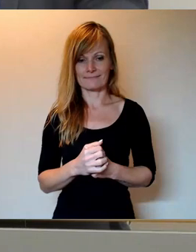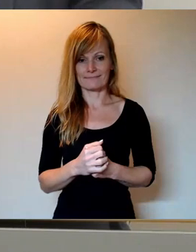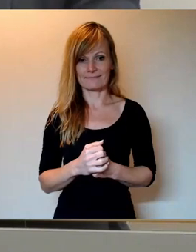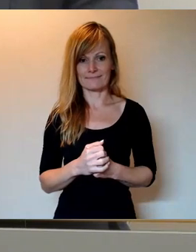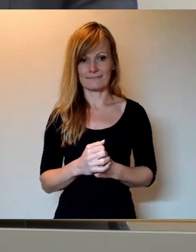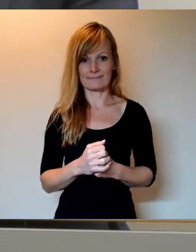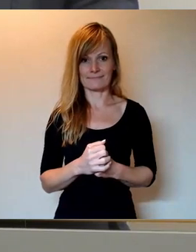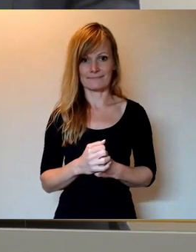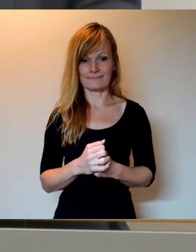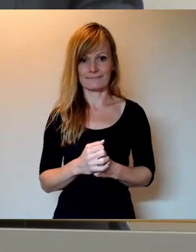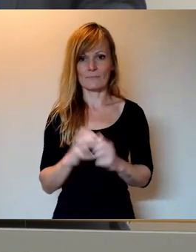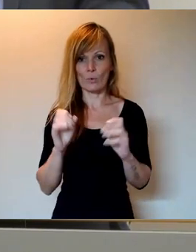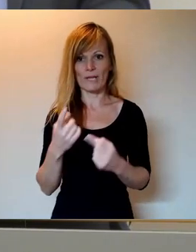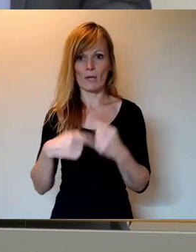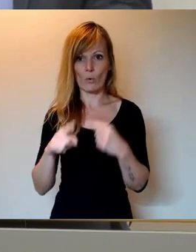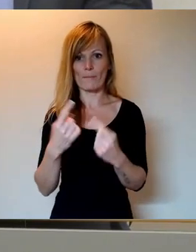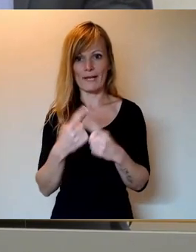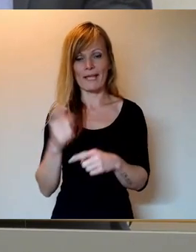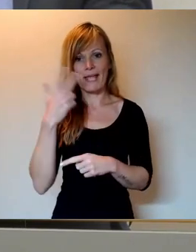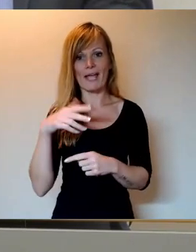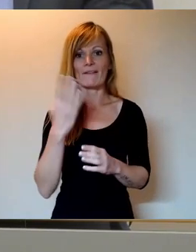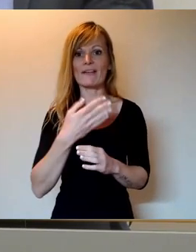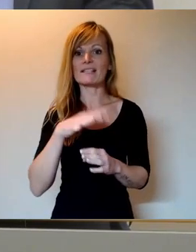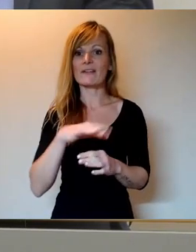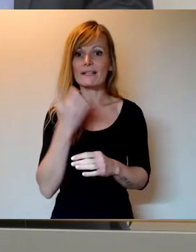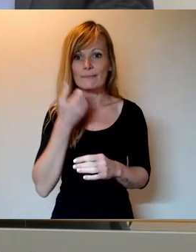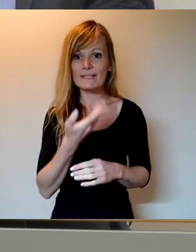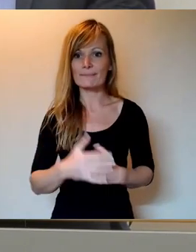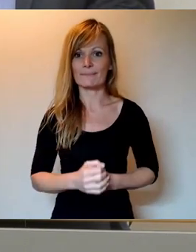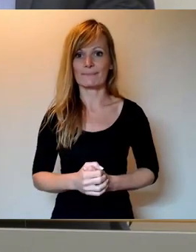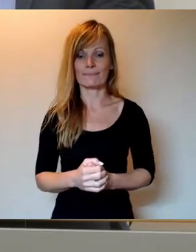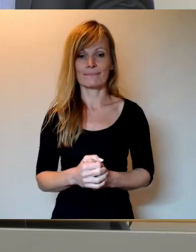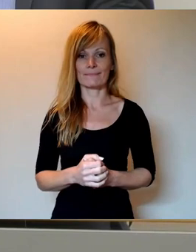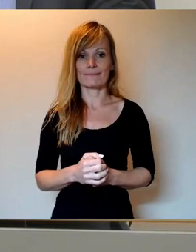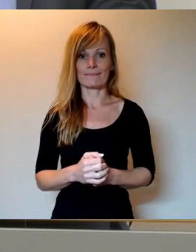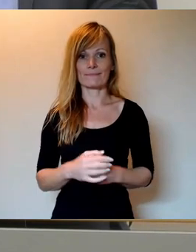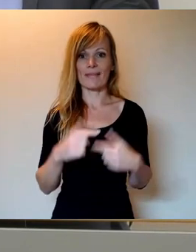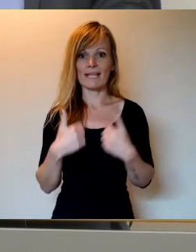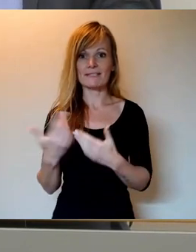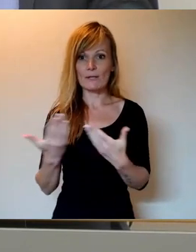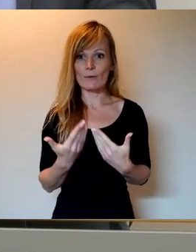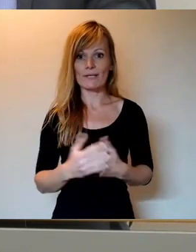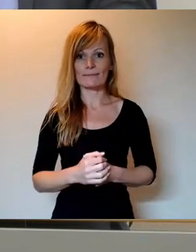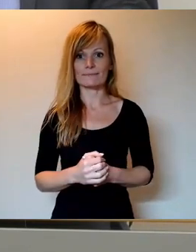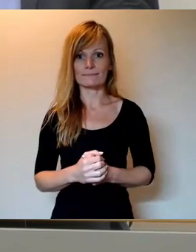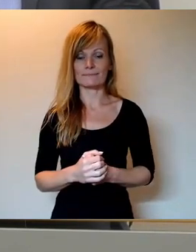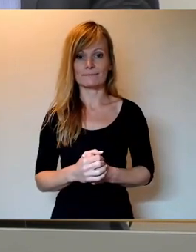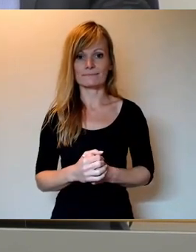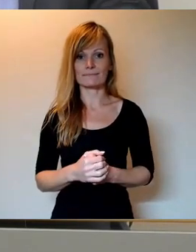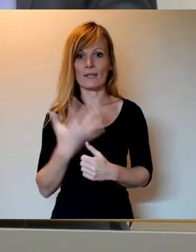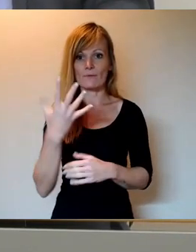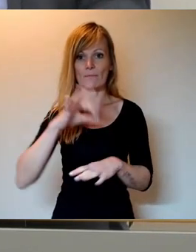Okay, dann machen wir es andersrum. Also Herr Westfeld bitte. Herzlich willkommen. Fünf Minuten